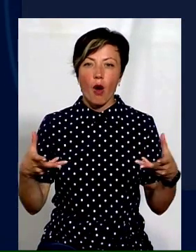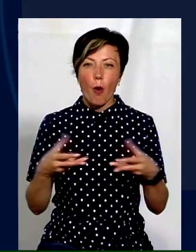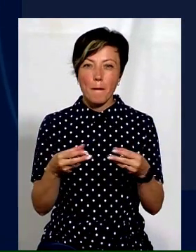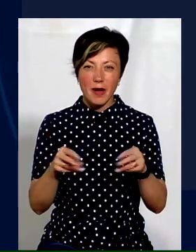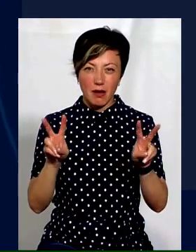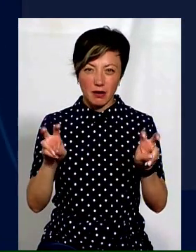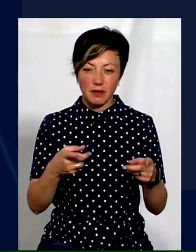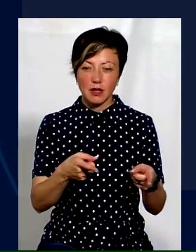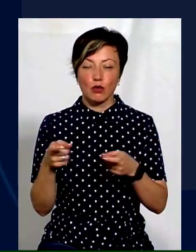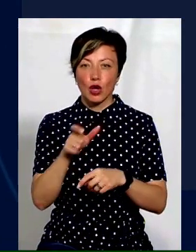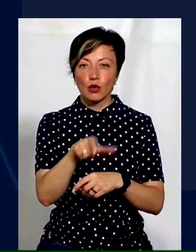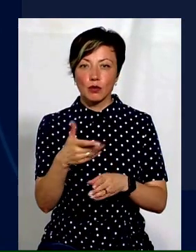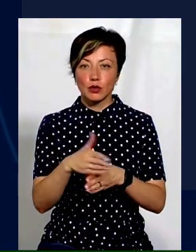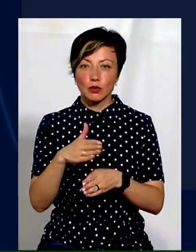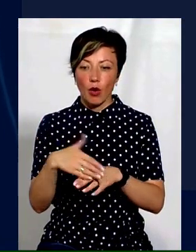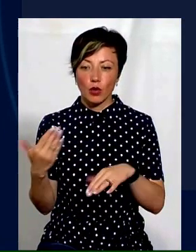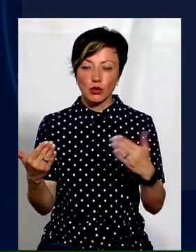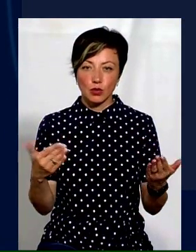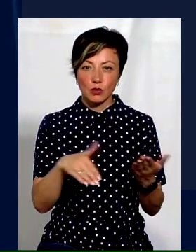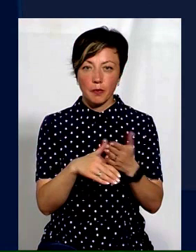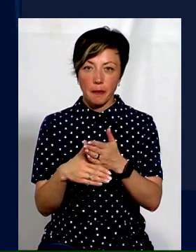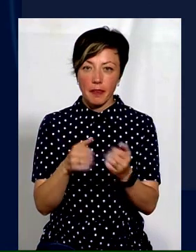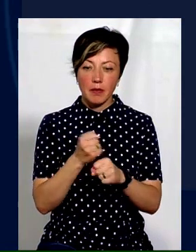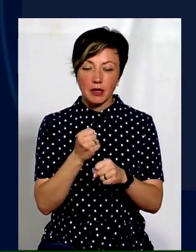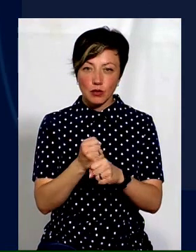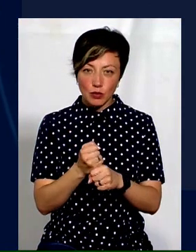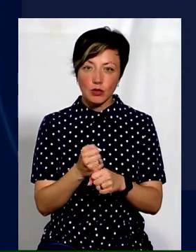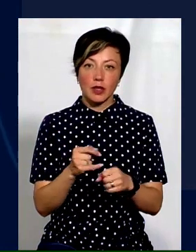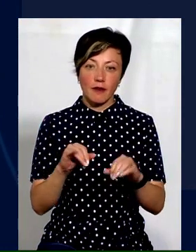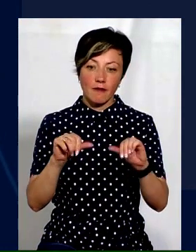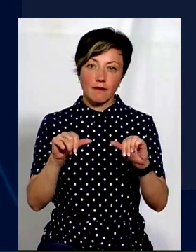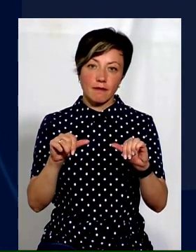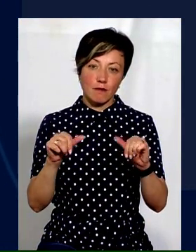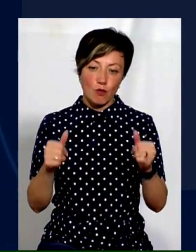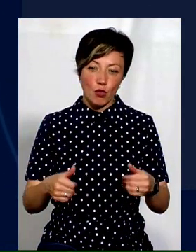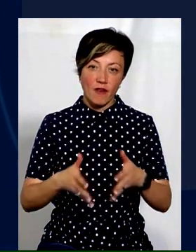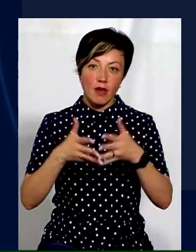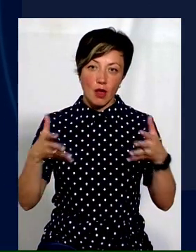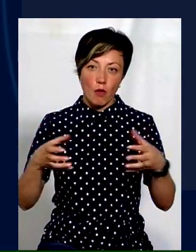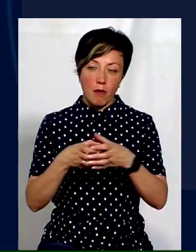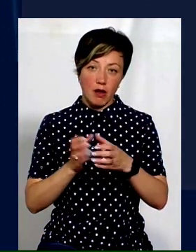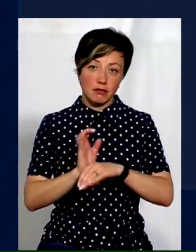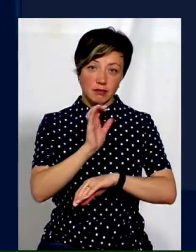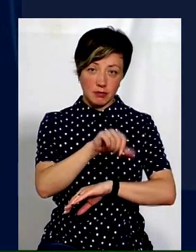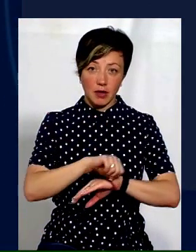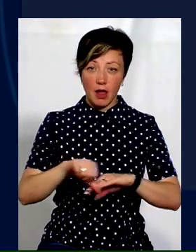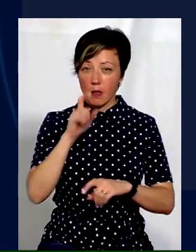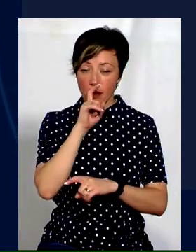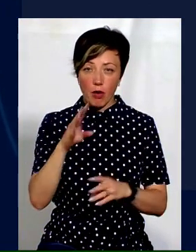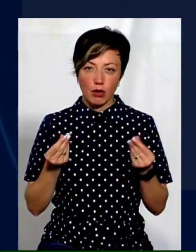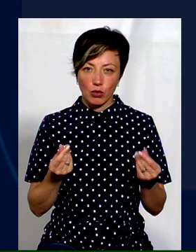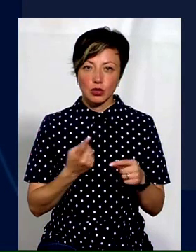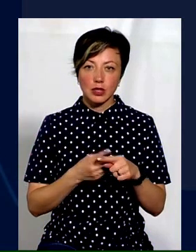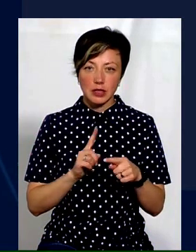же залучають людей, і помаленьку вони один з другого працюють вже і сформовують нову партію, і за цим потрібно напагані гроші. Ця